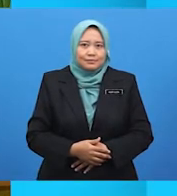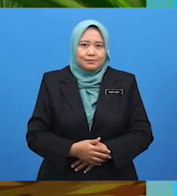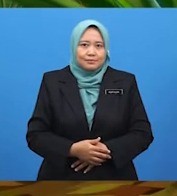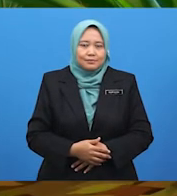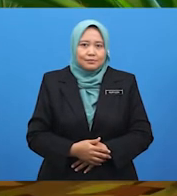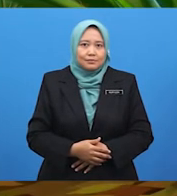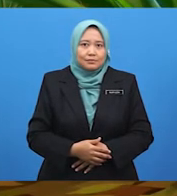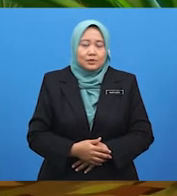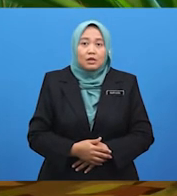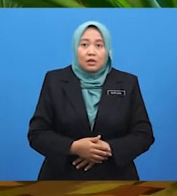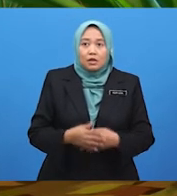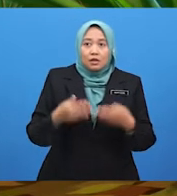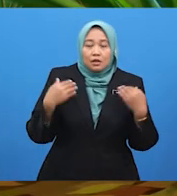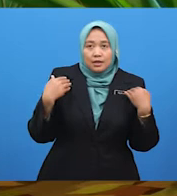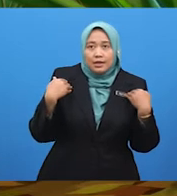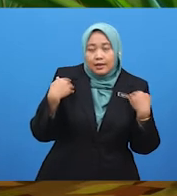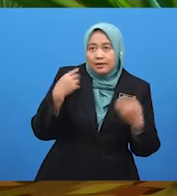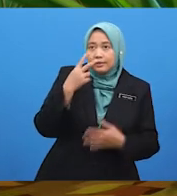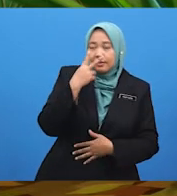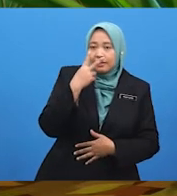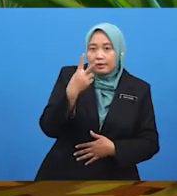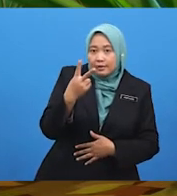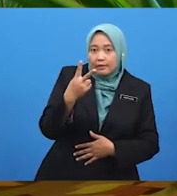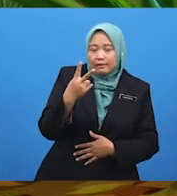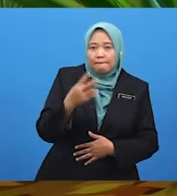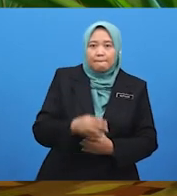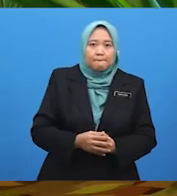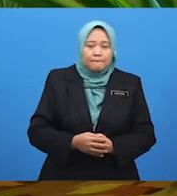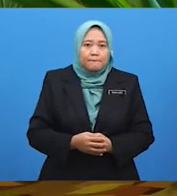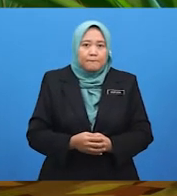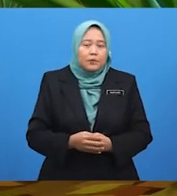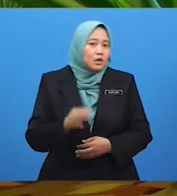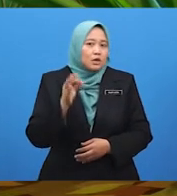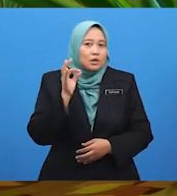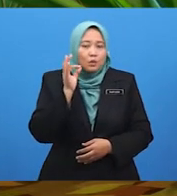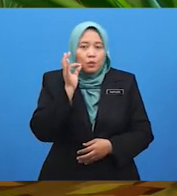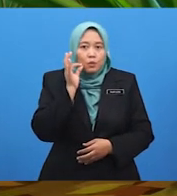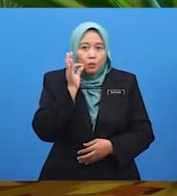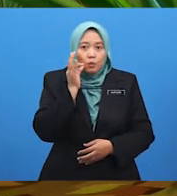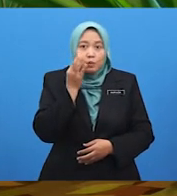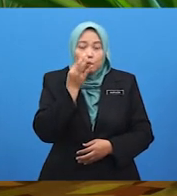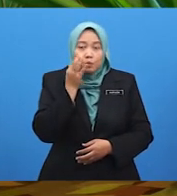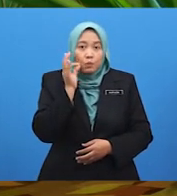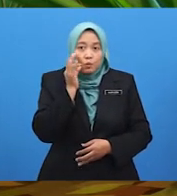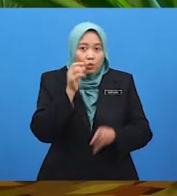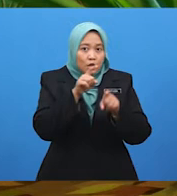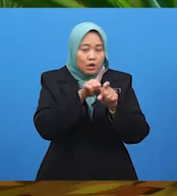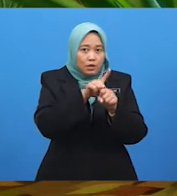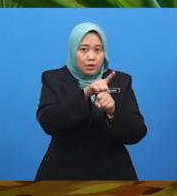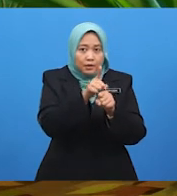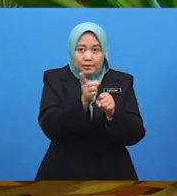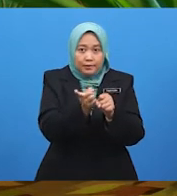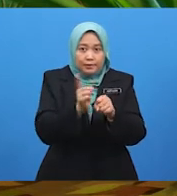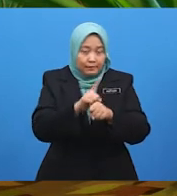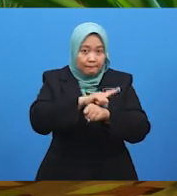Eh, Sang Rusa. Cuba lihat di sana. Wah, banyaknya buah rambutan. Jom,